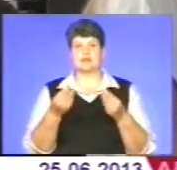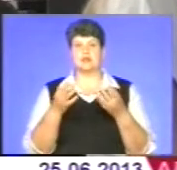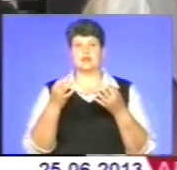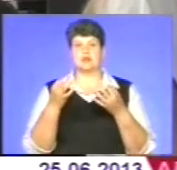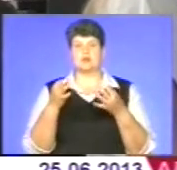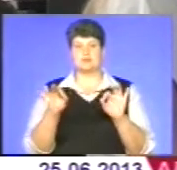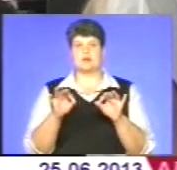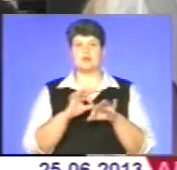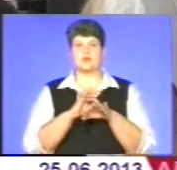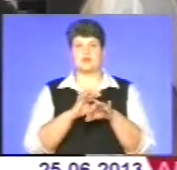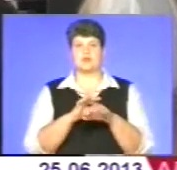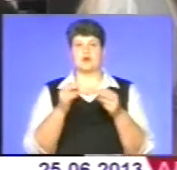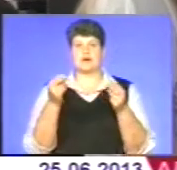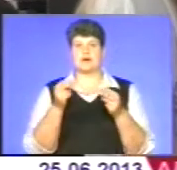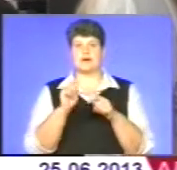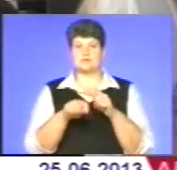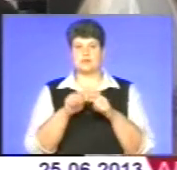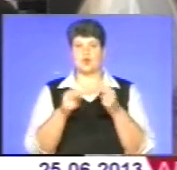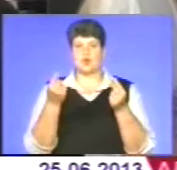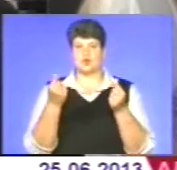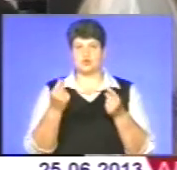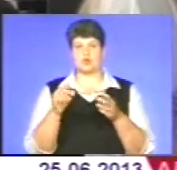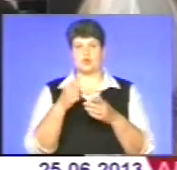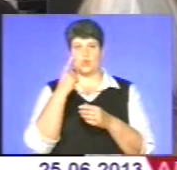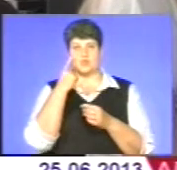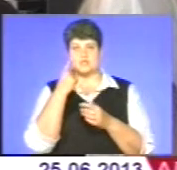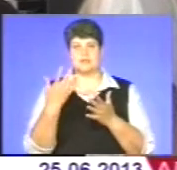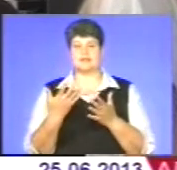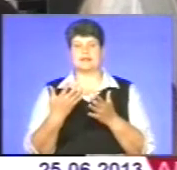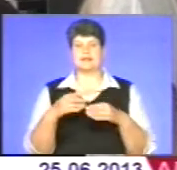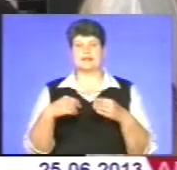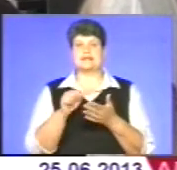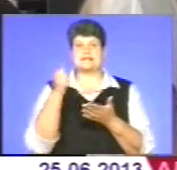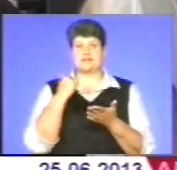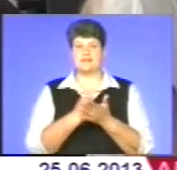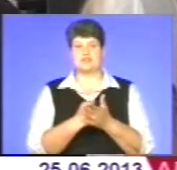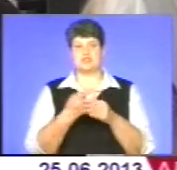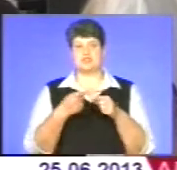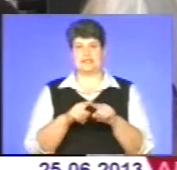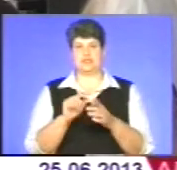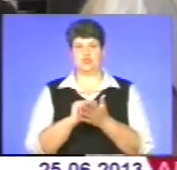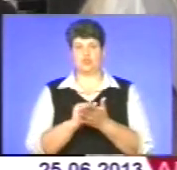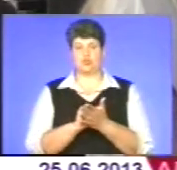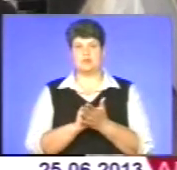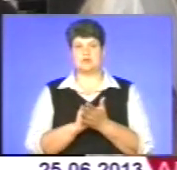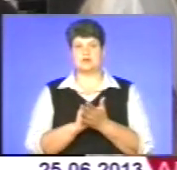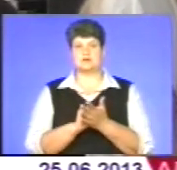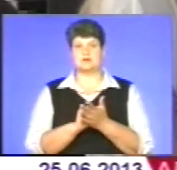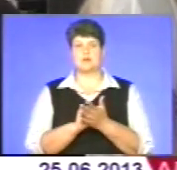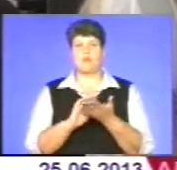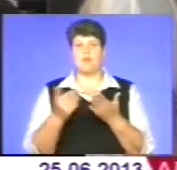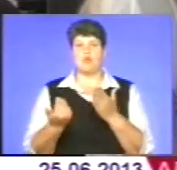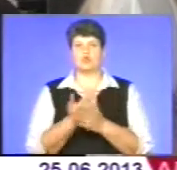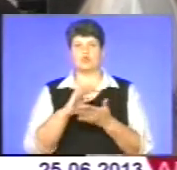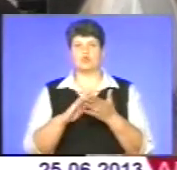грошової оцінки, надання дозволу на складання технічної документації, на затвердження технічної документації, поновлення договору